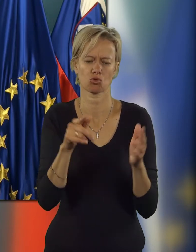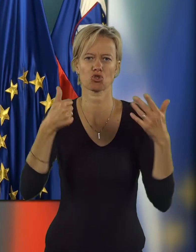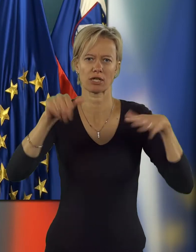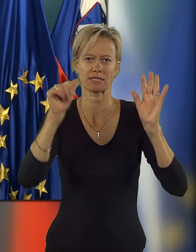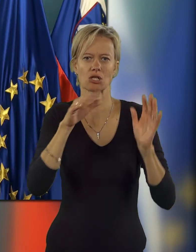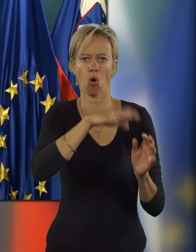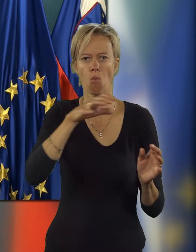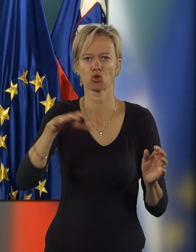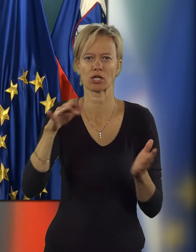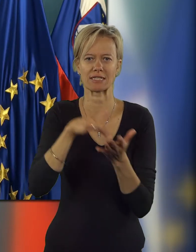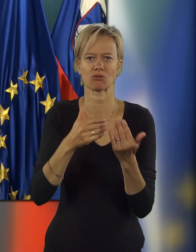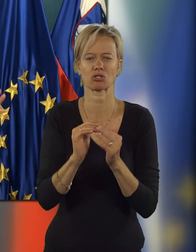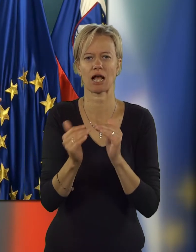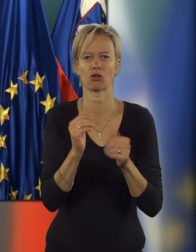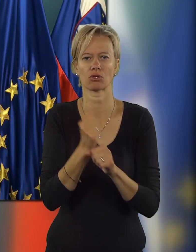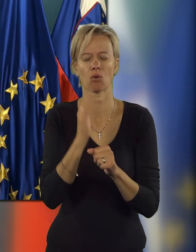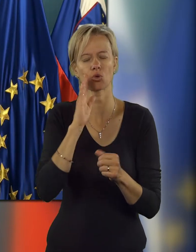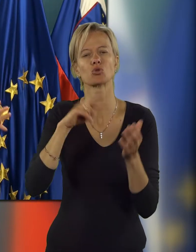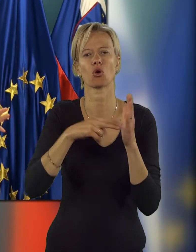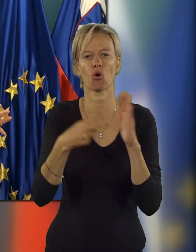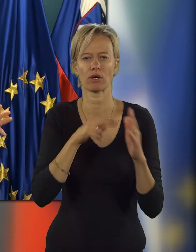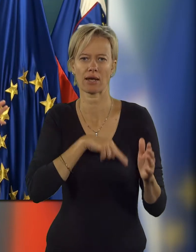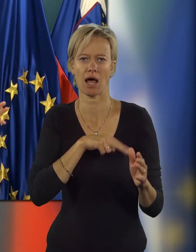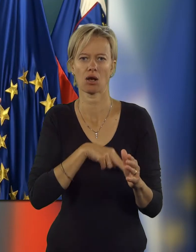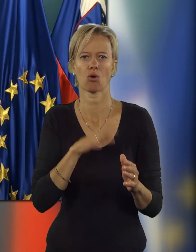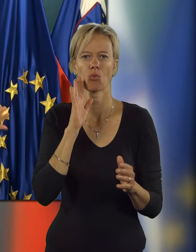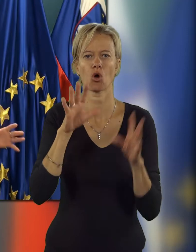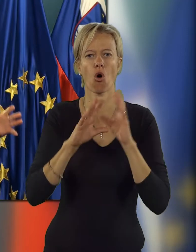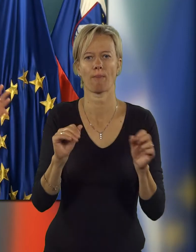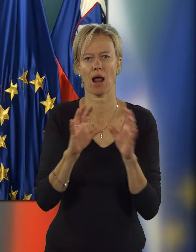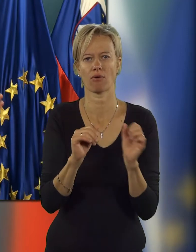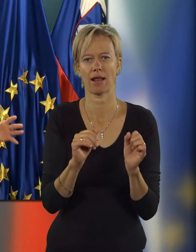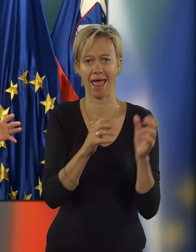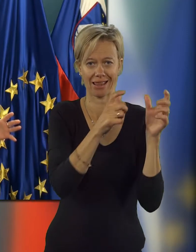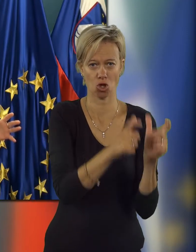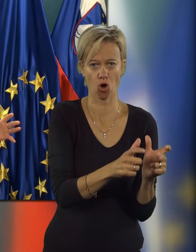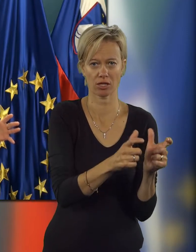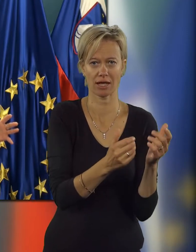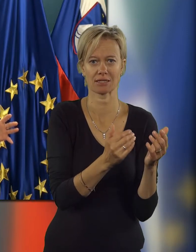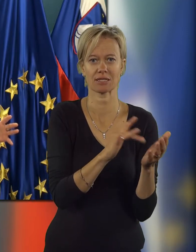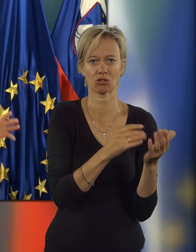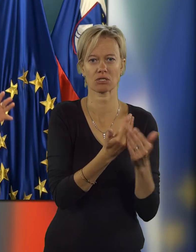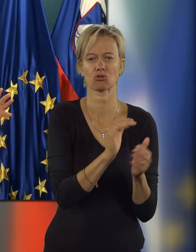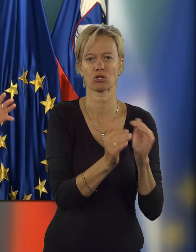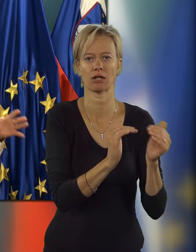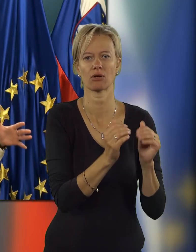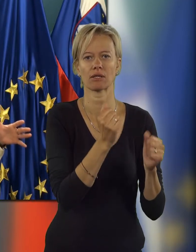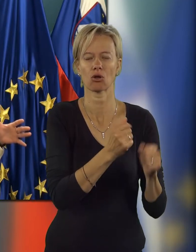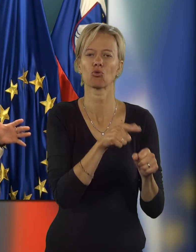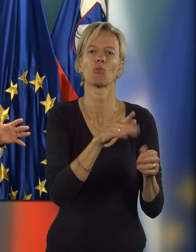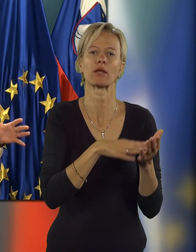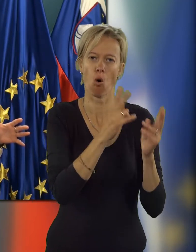območnih centrov za socialno delo, bodo strokovne naloge, bodo opravljali enote centrov za socialno delo, torej